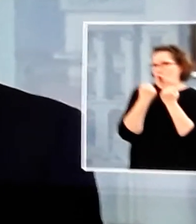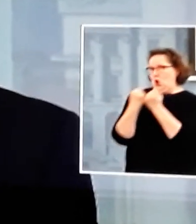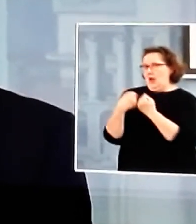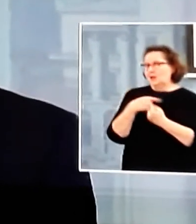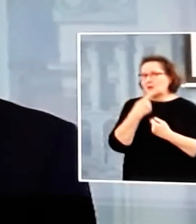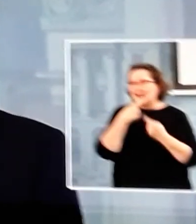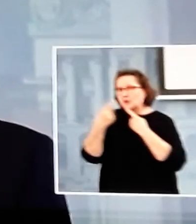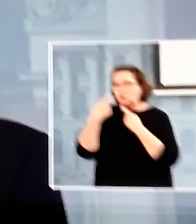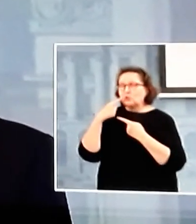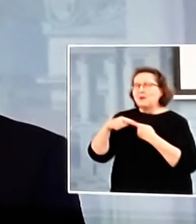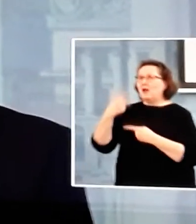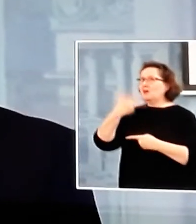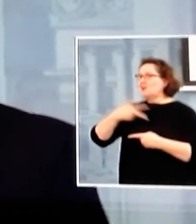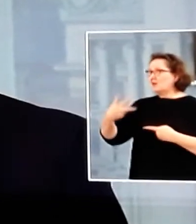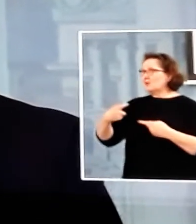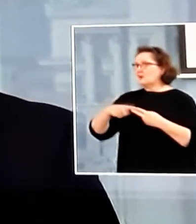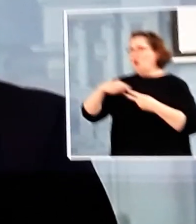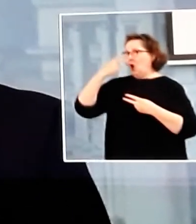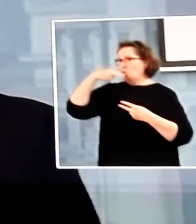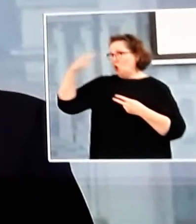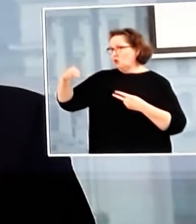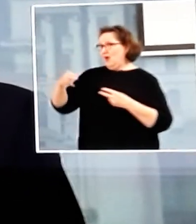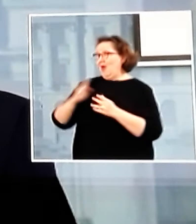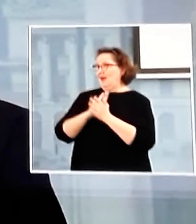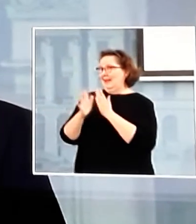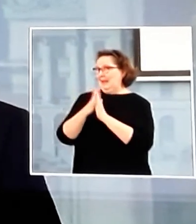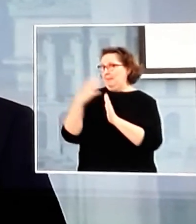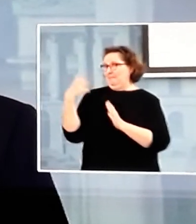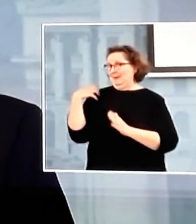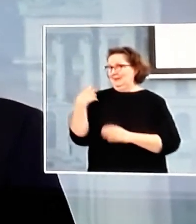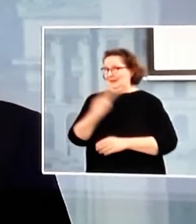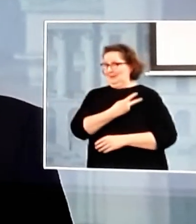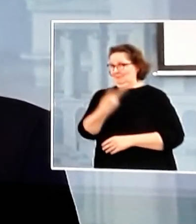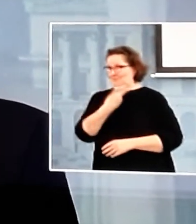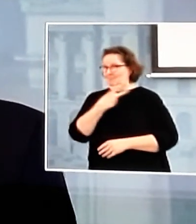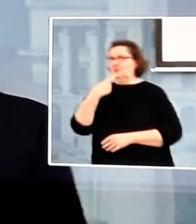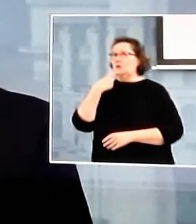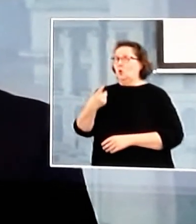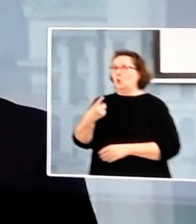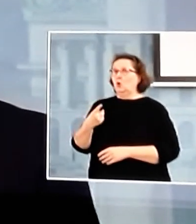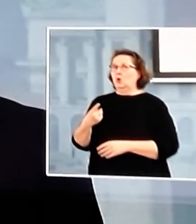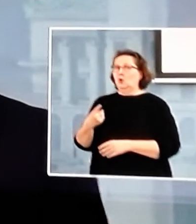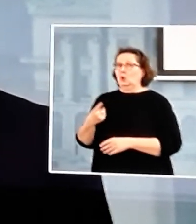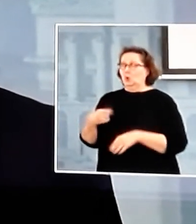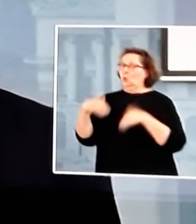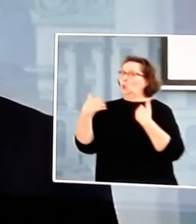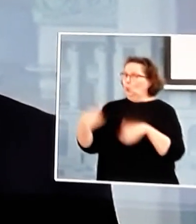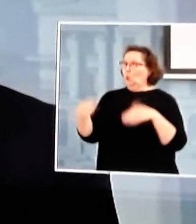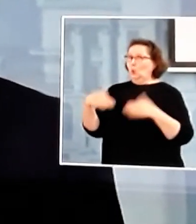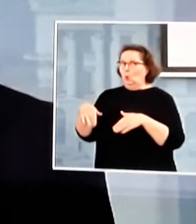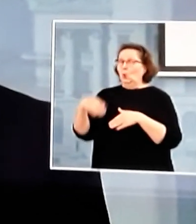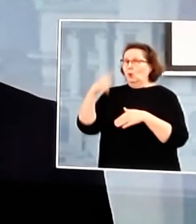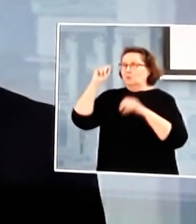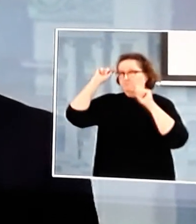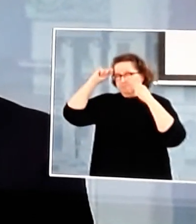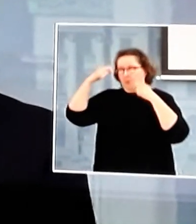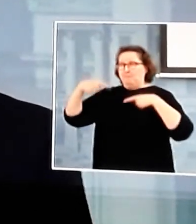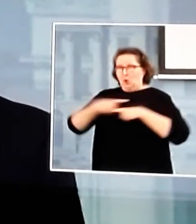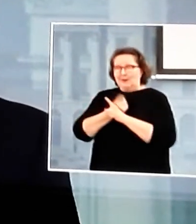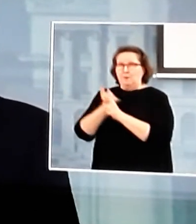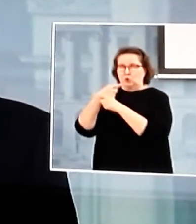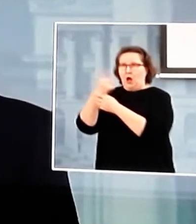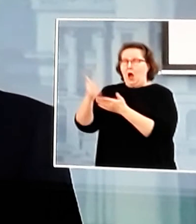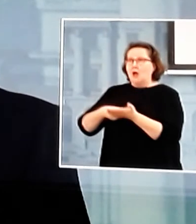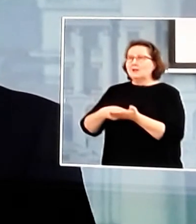ja sieltä Tanskan ja Norjan liikenneministerit totesivat, että äärimmäisen kimuranttihaaste on saada